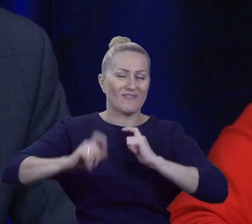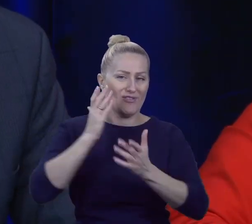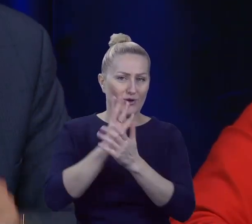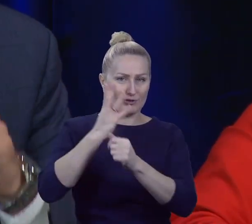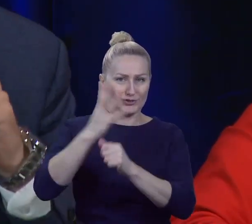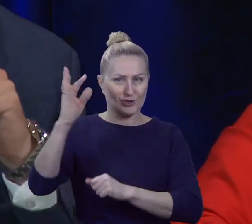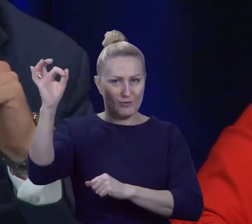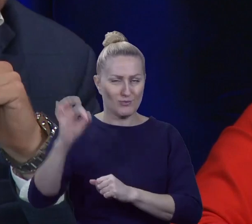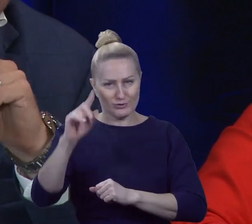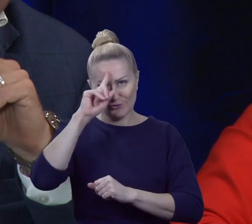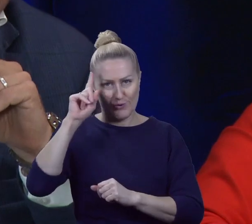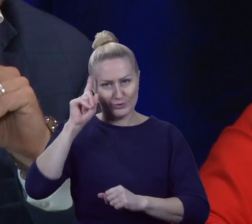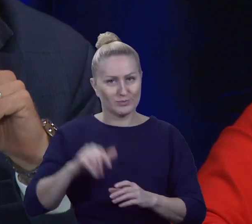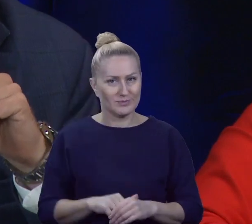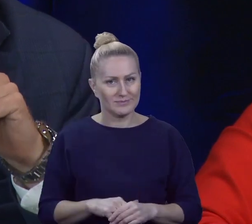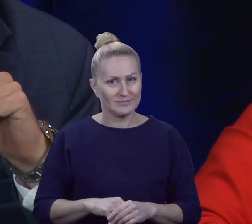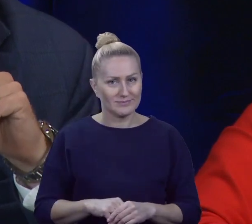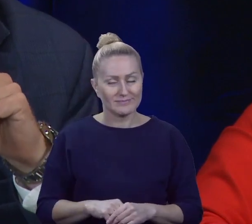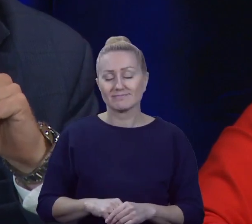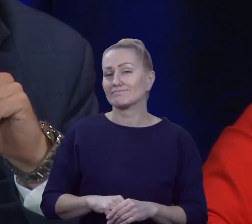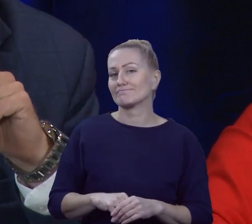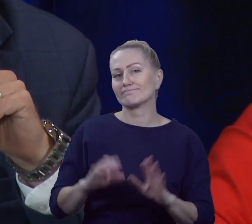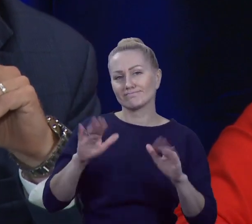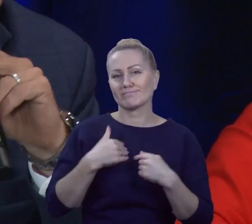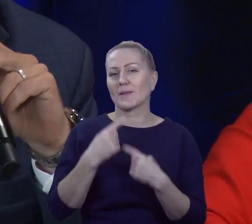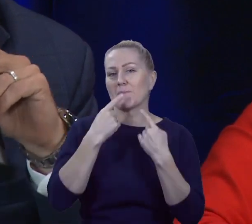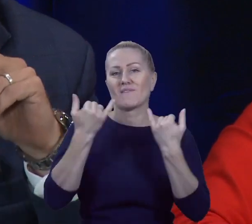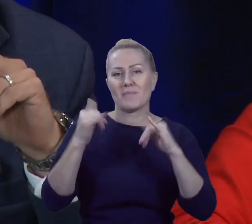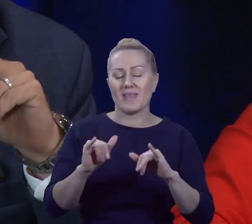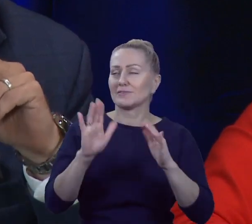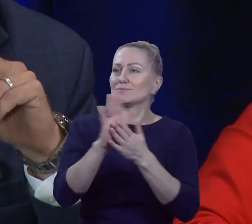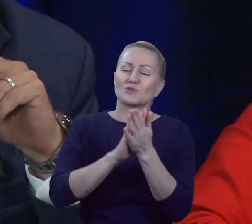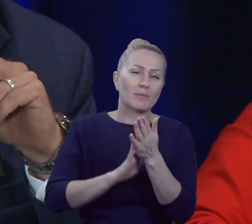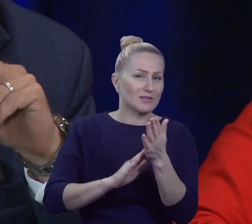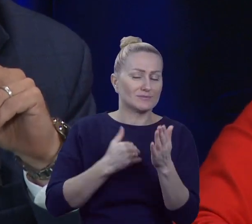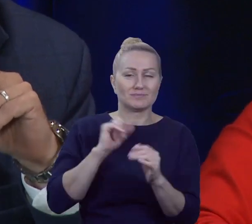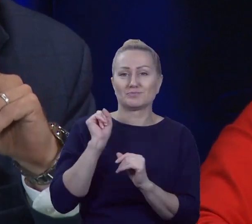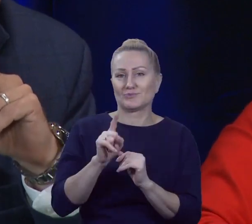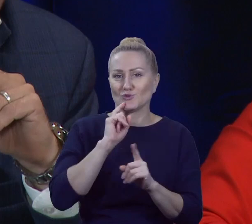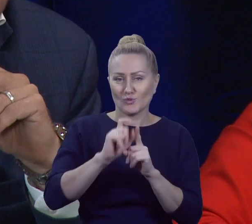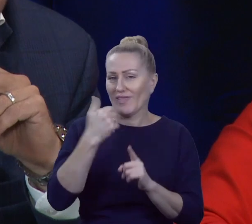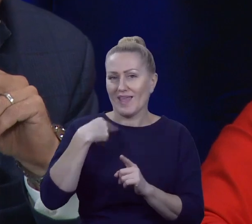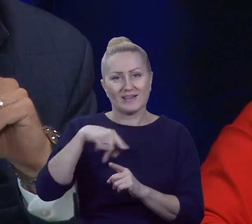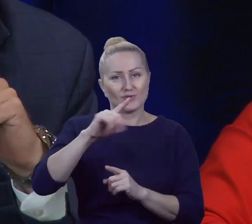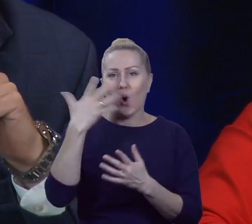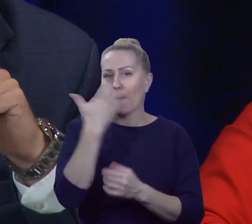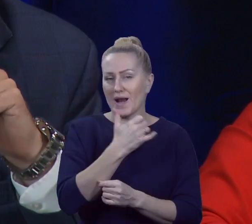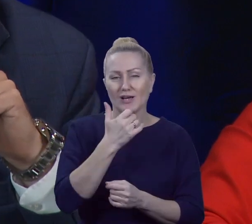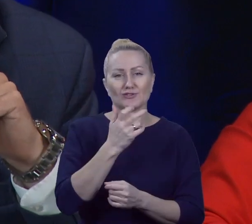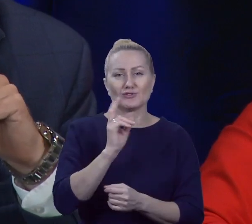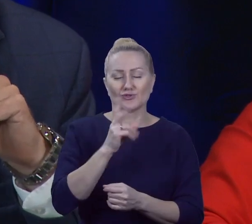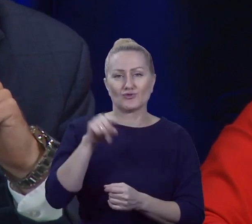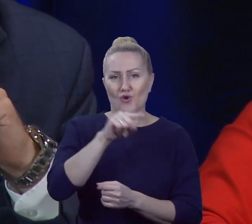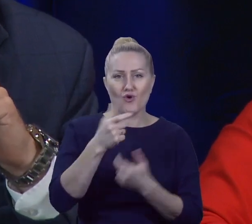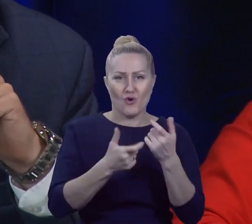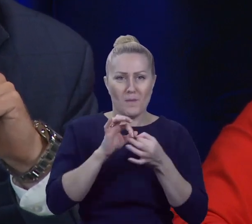respondentów. Ja powiem inaczej. Dla mnie to jest, przepraszam za słowo, bo nie chcę nikogo obradzić, robił te badania, ale dla mnie wynik jest nielogiczny.